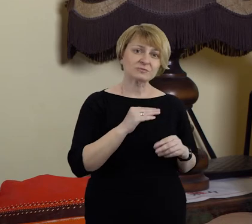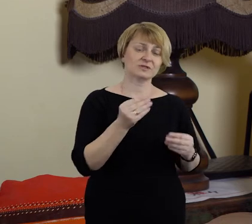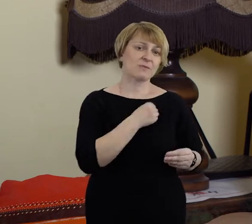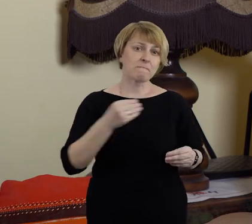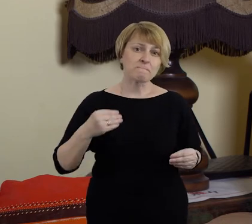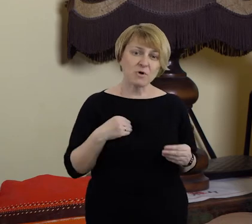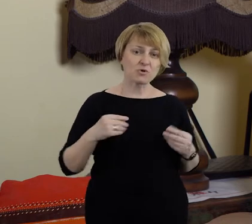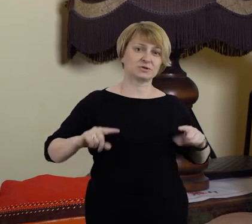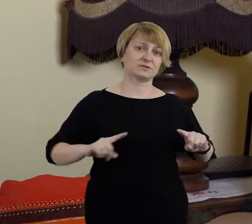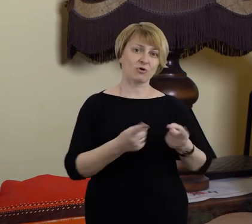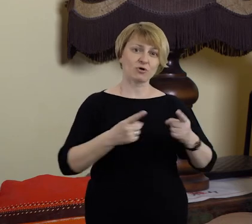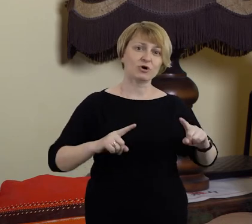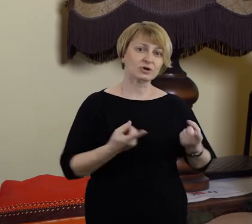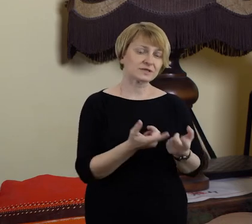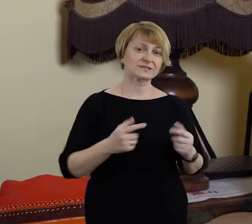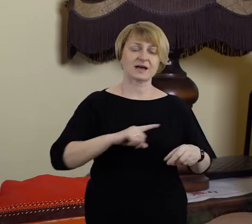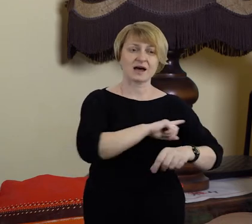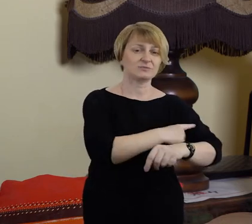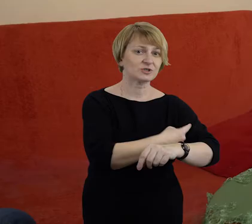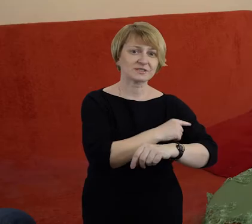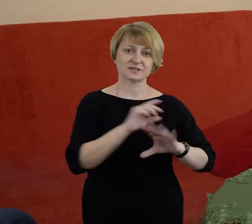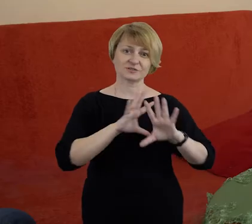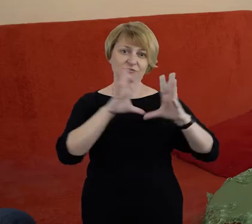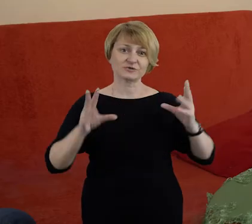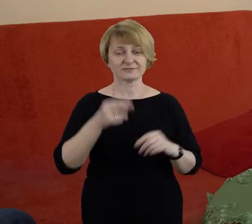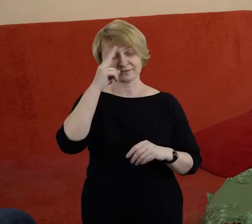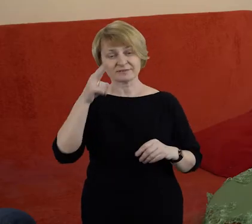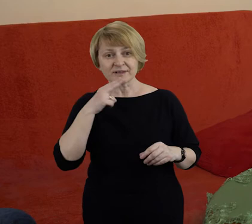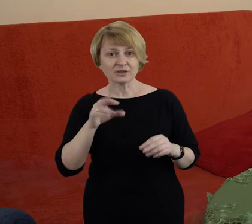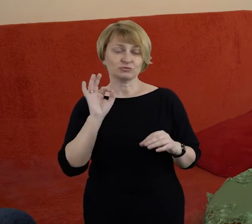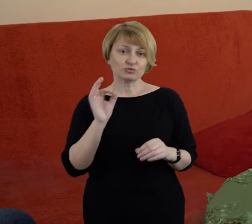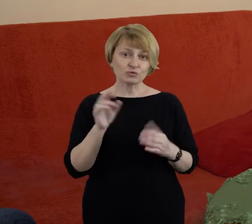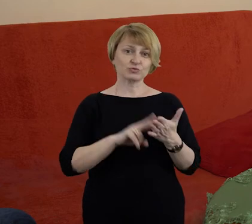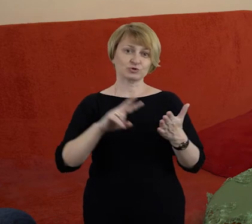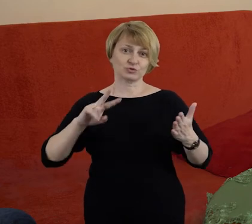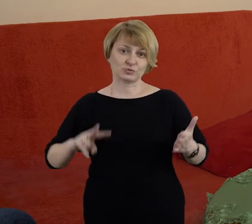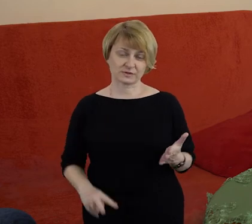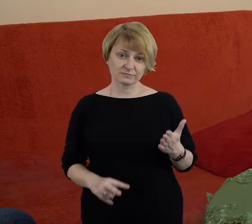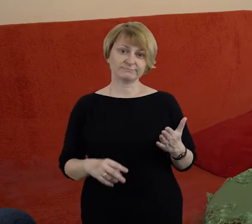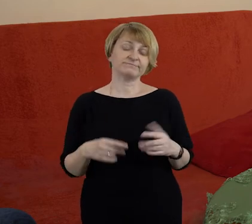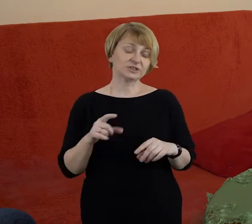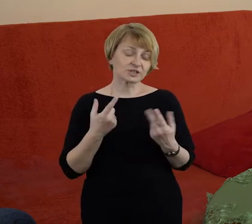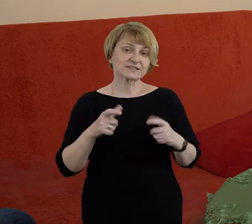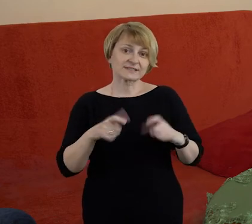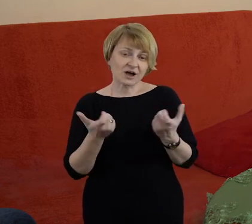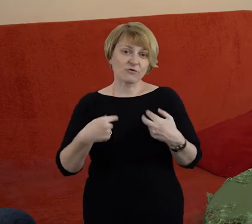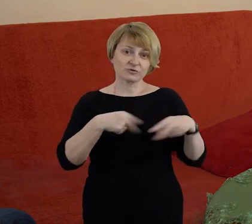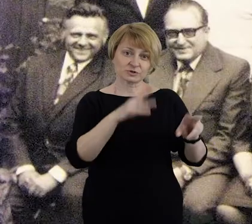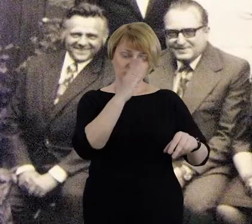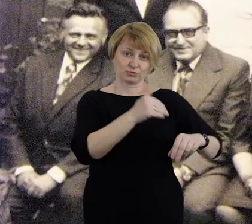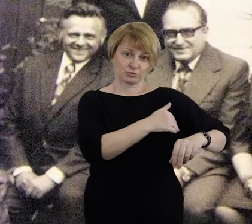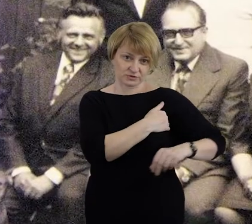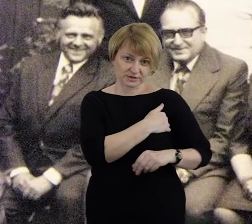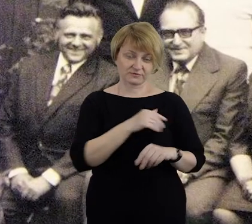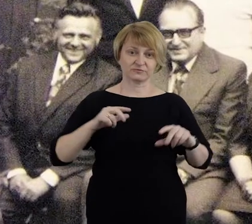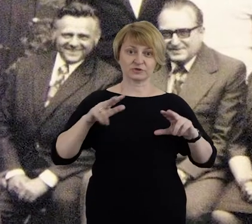repolonizować, tam trzeba organizować polską administrację. No tata ustąpił i w ten sposób wrócili do Prudnika.